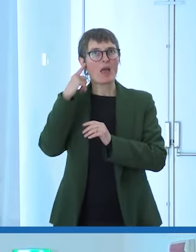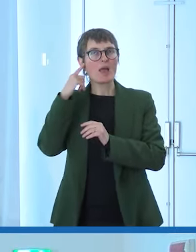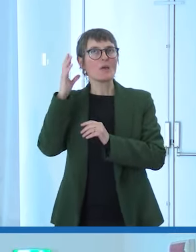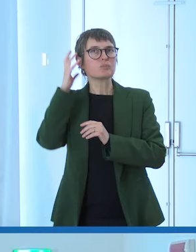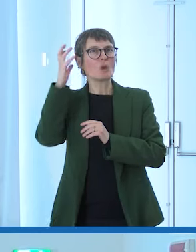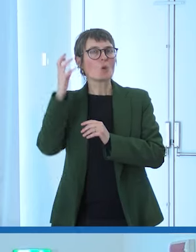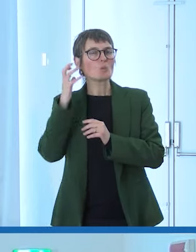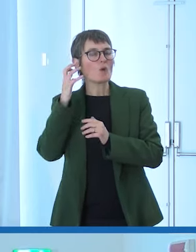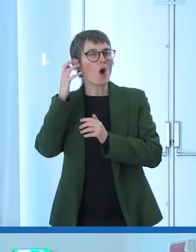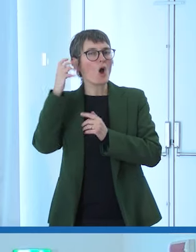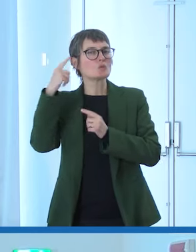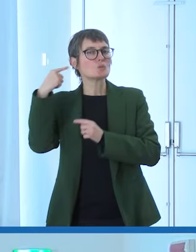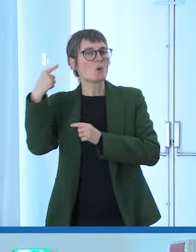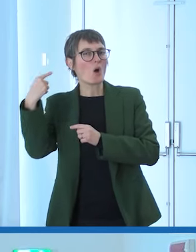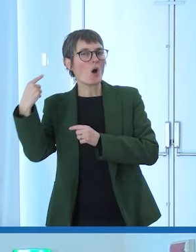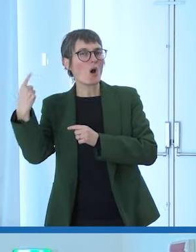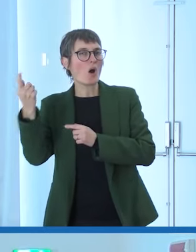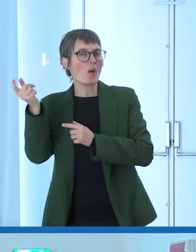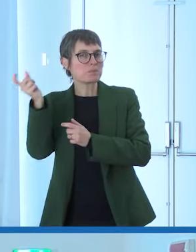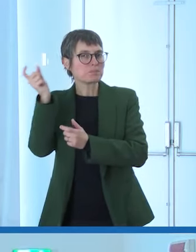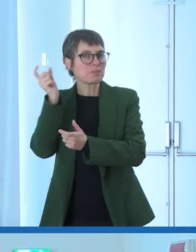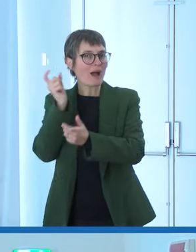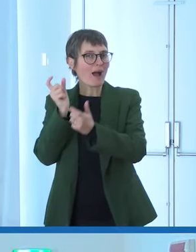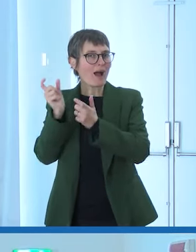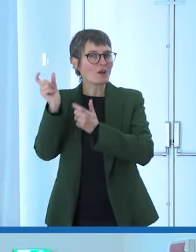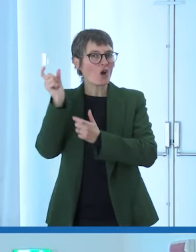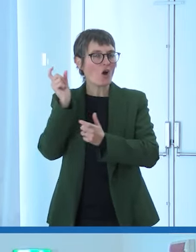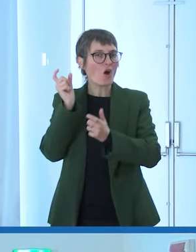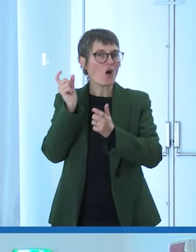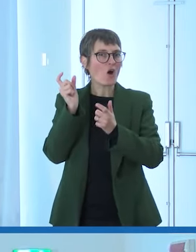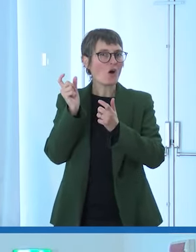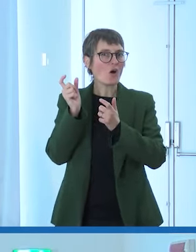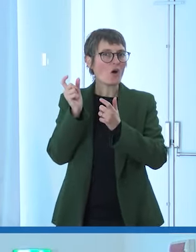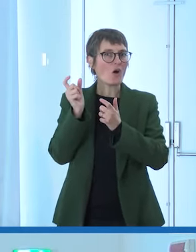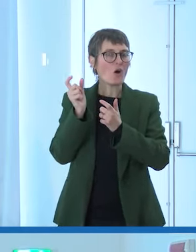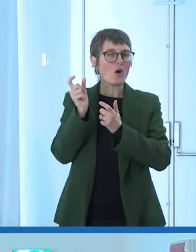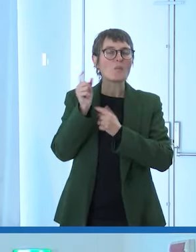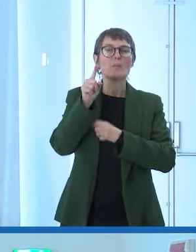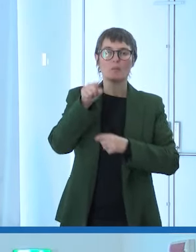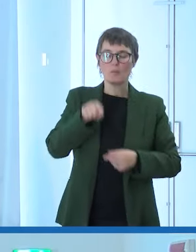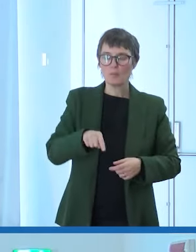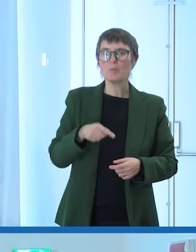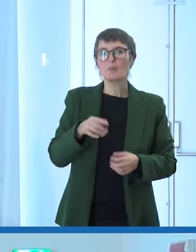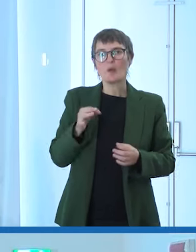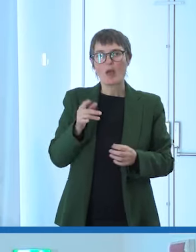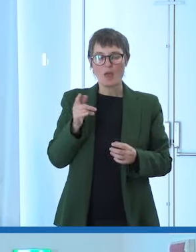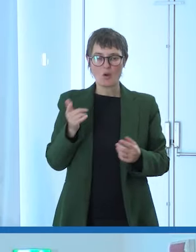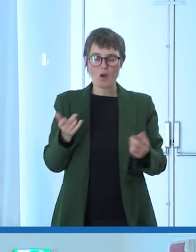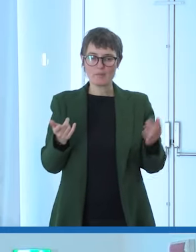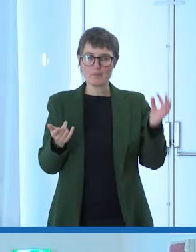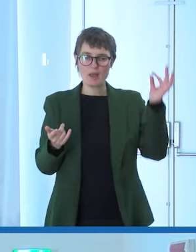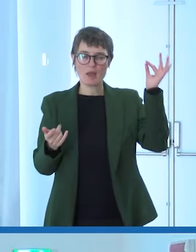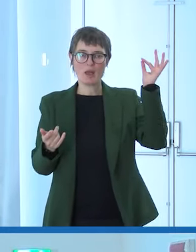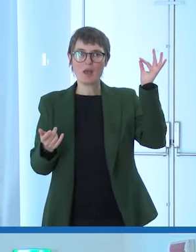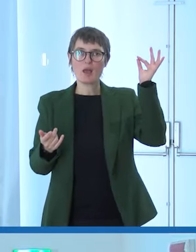più chiare un po' più chiare addirittura dell'apparecchio acustico cioè nel parlato l'orecchio bionico come lo